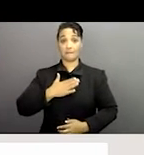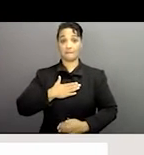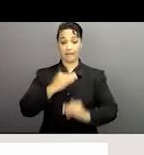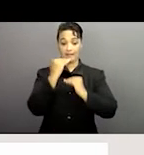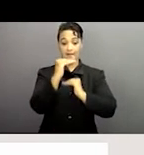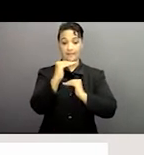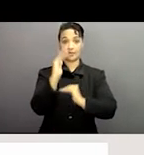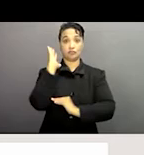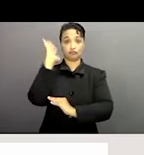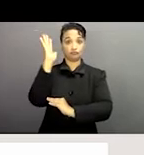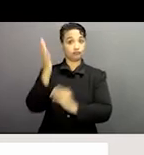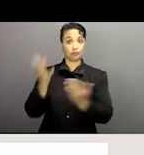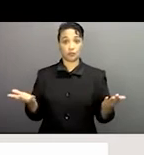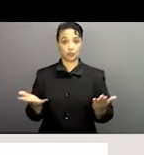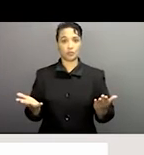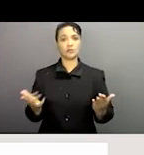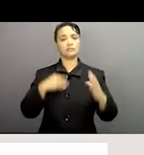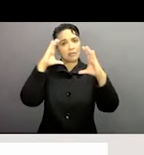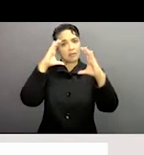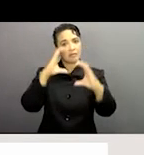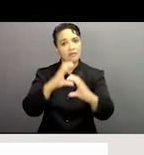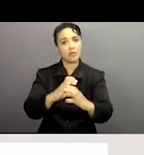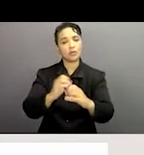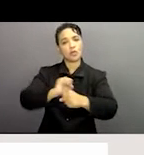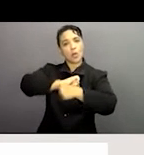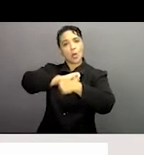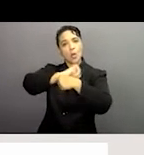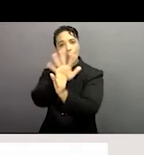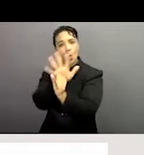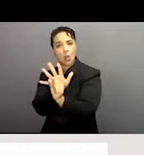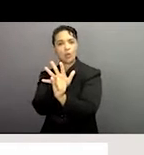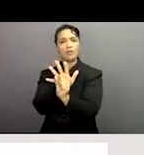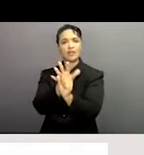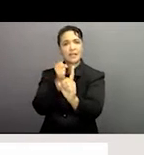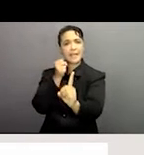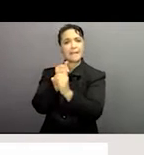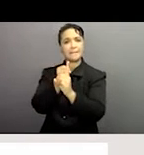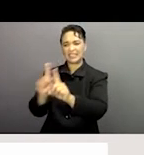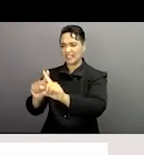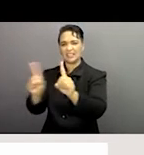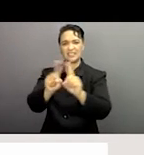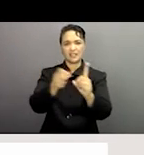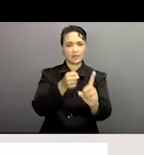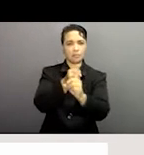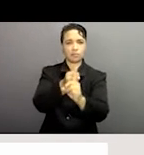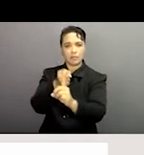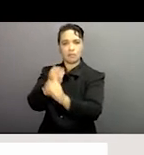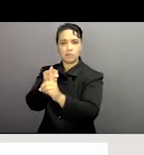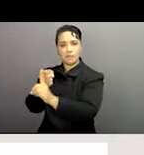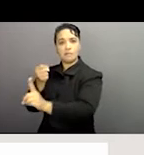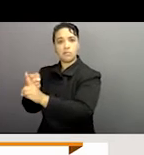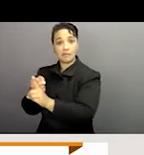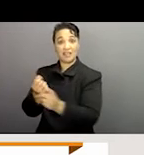sur laquelle je vais essayer de me concentrer serait relative à l'impact multidimensionnel du COVID-19